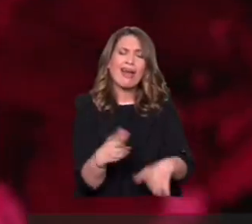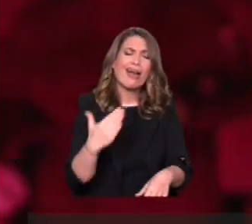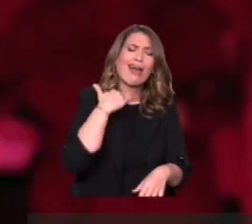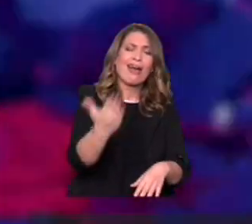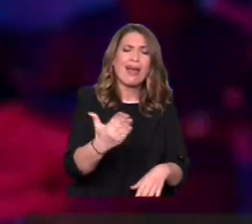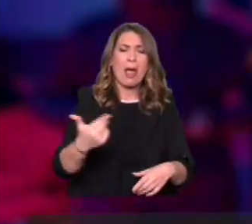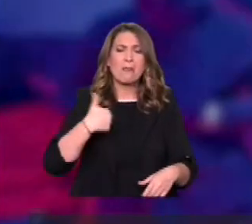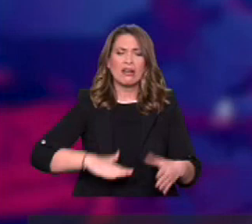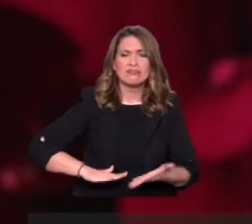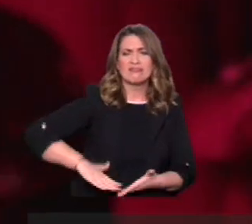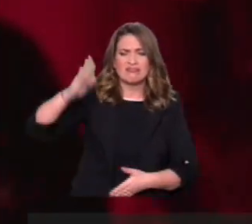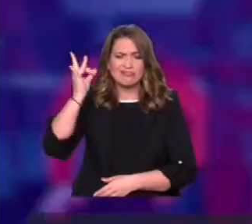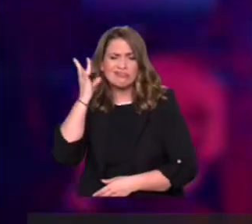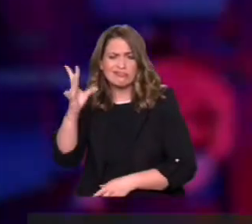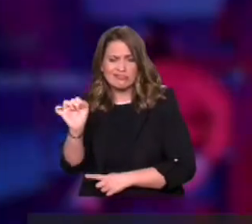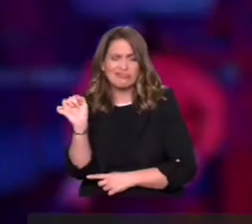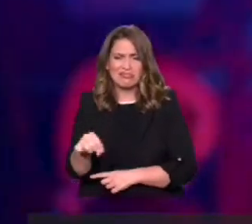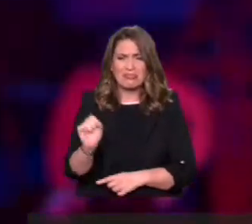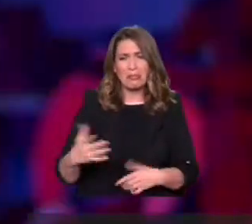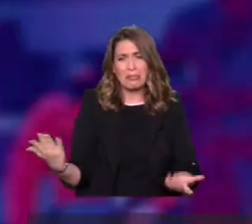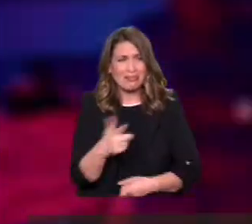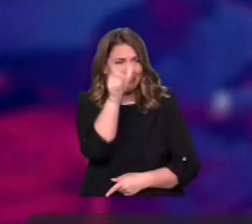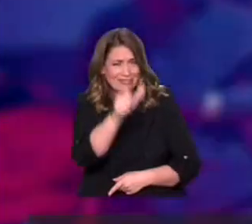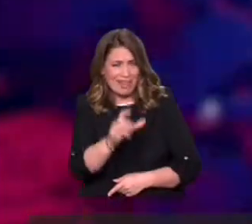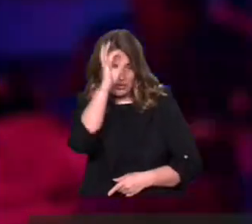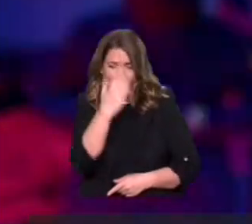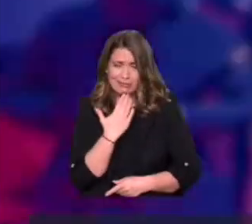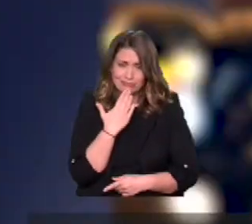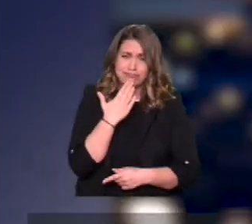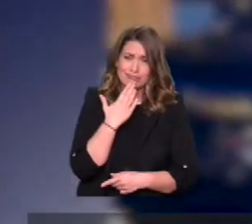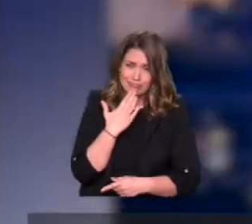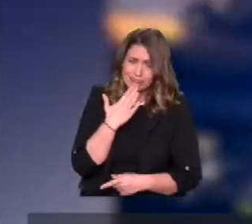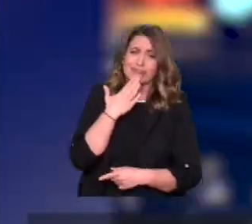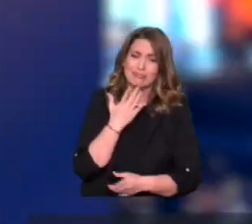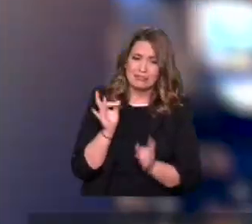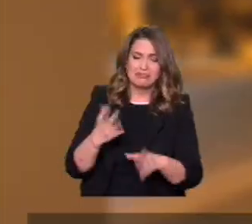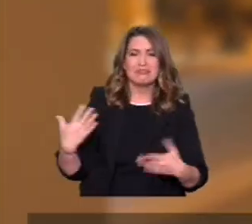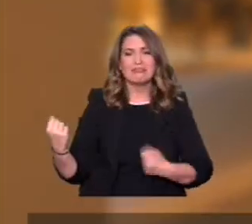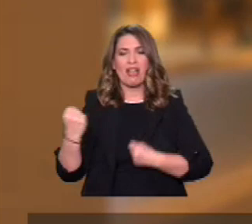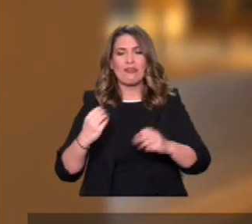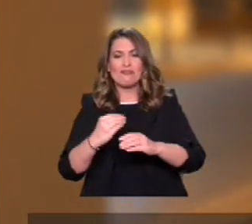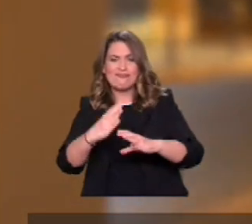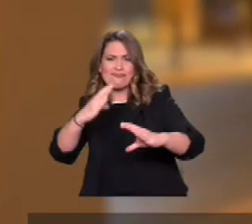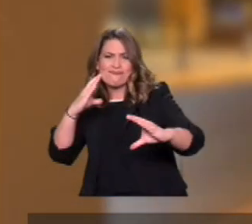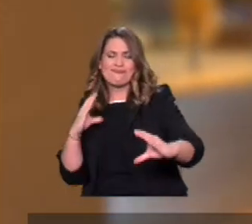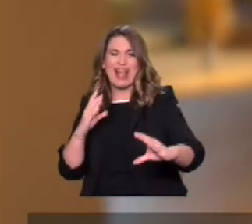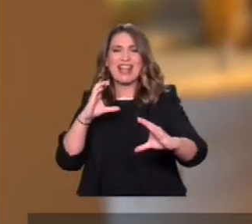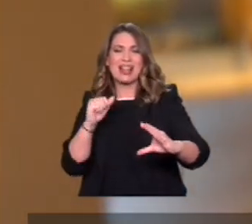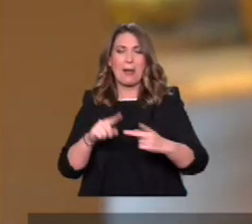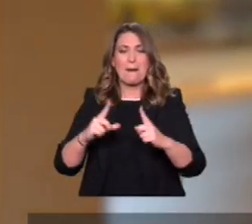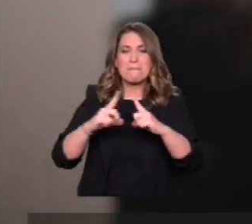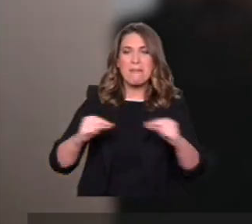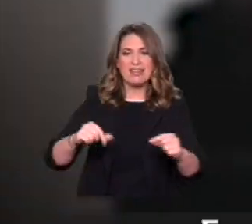καλώσαμε στην αλήθεια, ναι, δεν μας γιάνζανε οι μπατσί ποτέ. Με καντυλά και μερσεντες μέσα στην